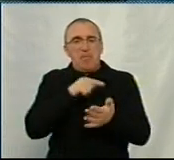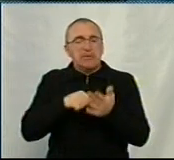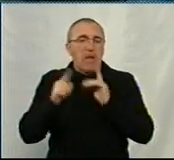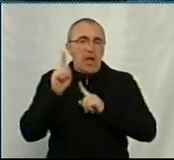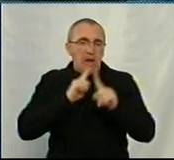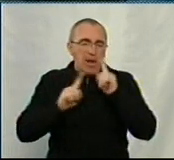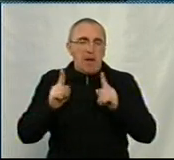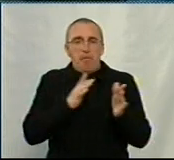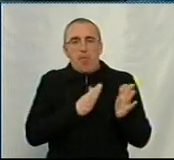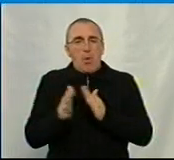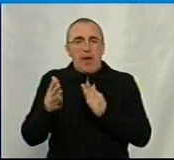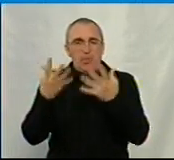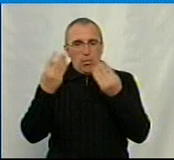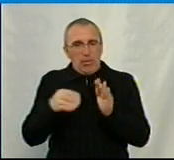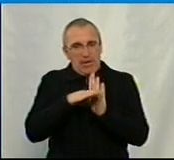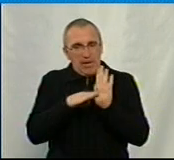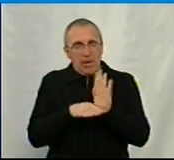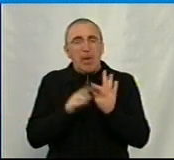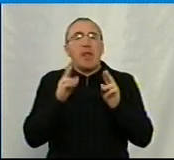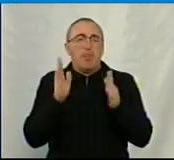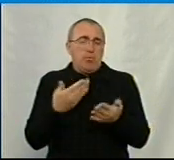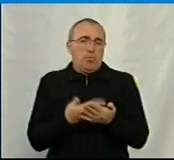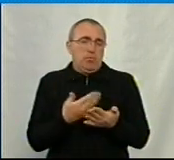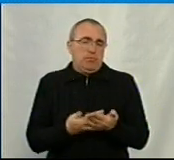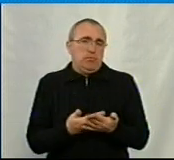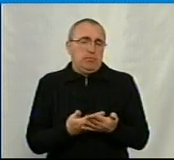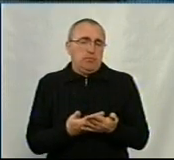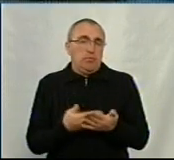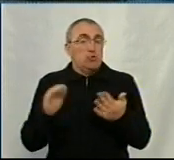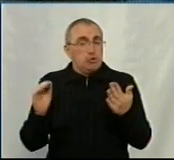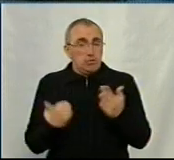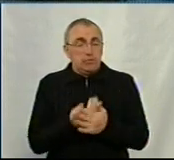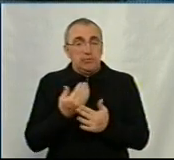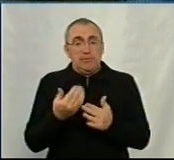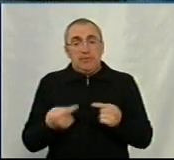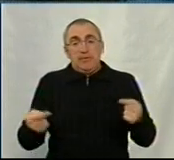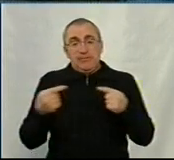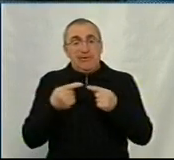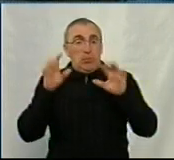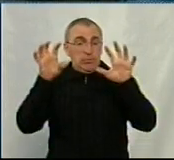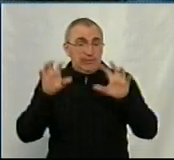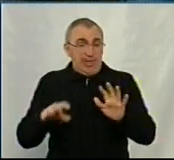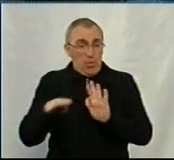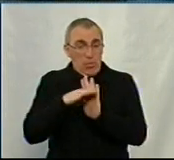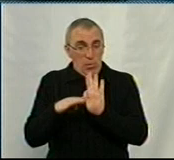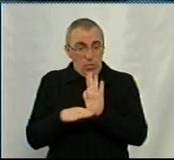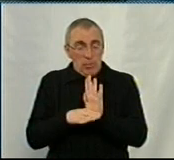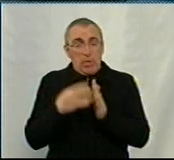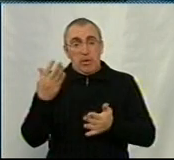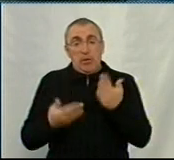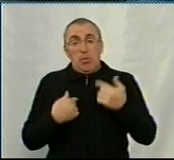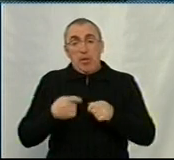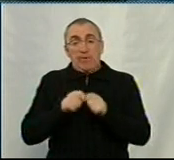порядку денному сесії. Як із цим буде? Це просто як приклад сказати. Дивіться, знову ж таки, згідно з цим законом, але якщо у нас